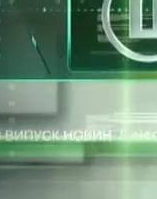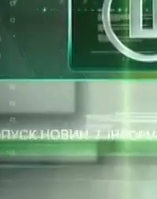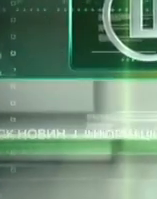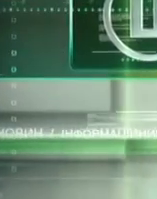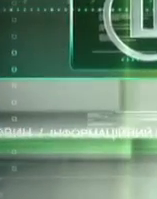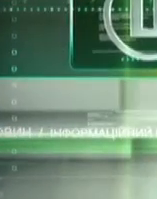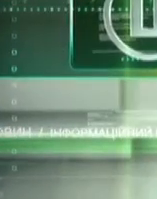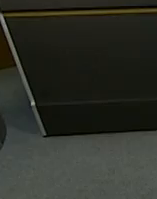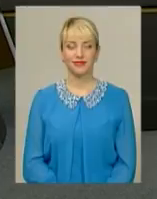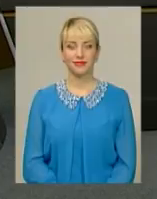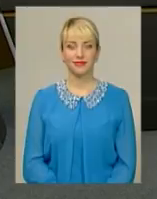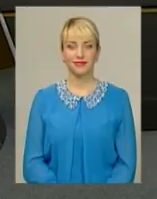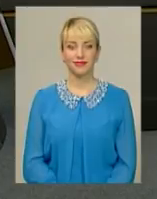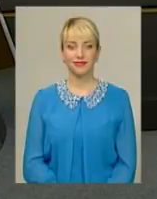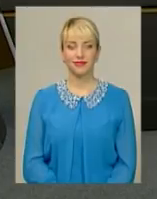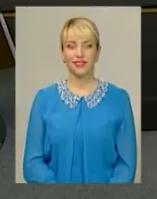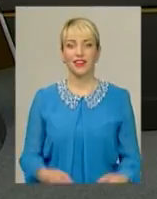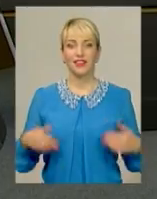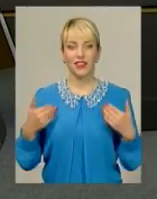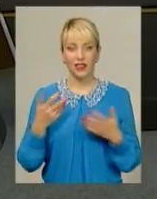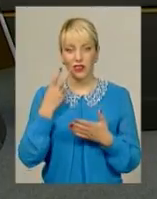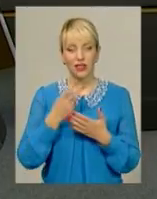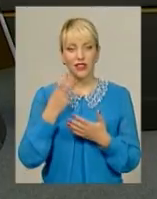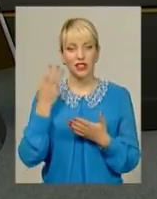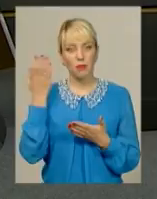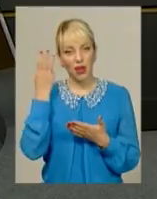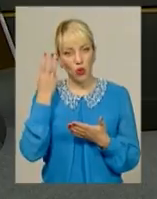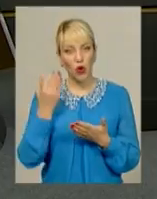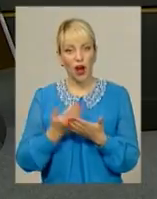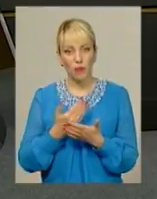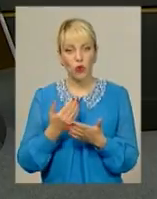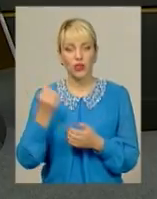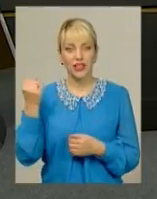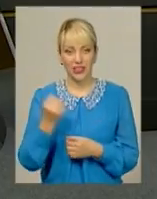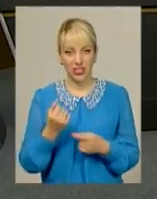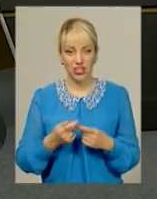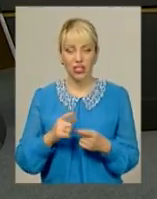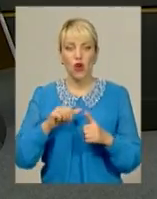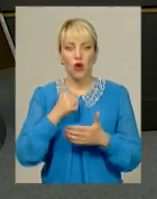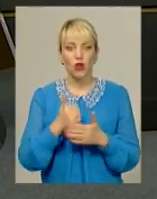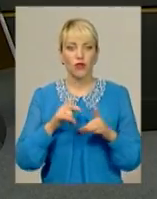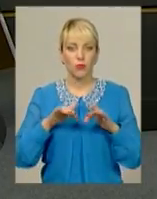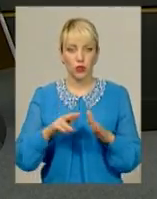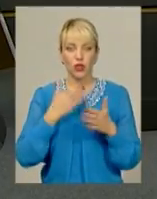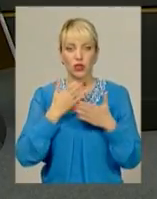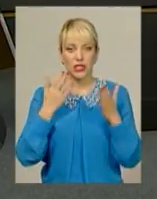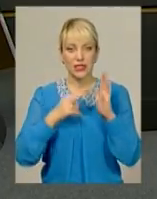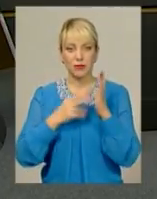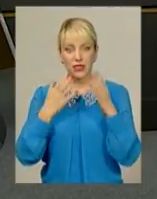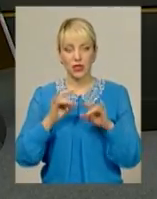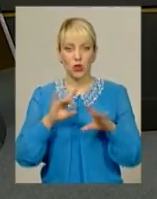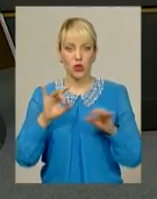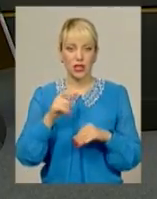Музика Вітаю в ефірі «Панорама тиждень». Про головні події останніх семи днів вам розкажуть Анна Герман та